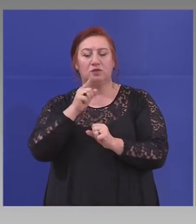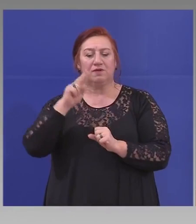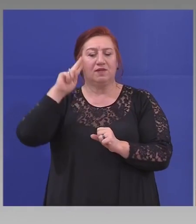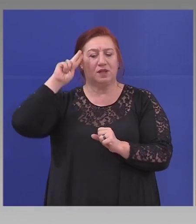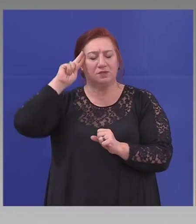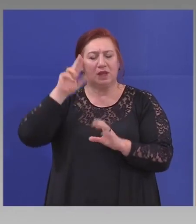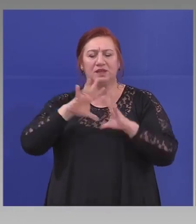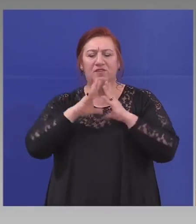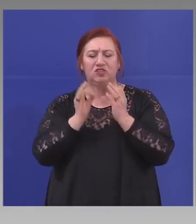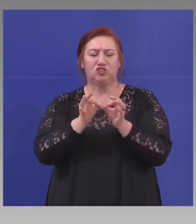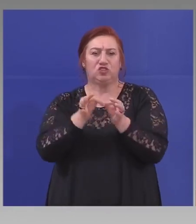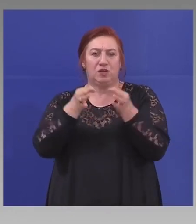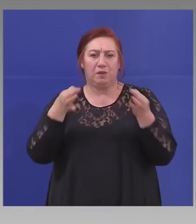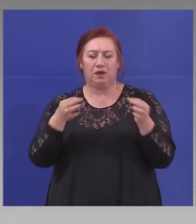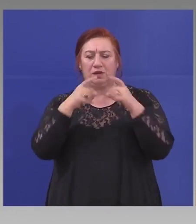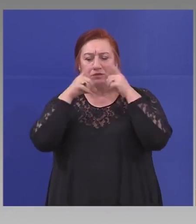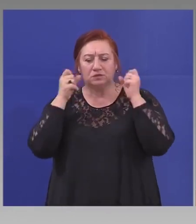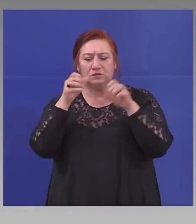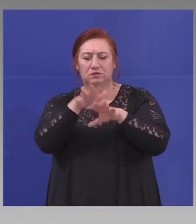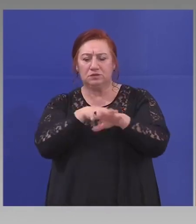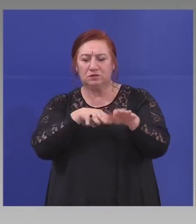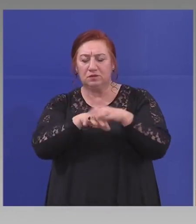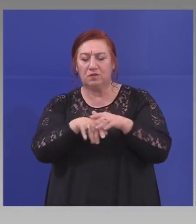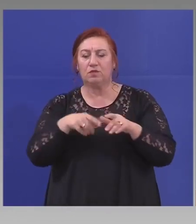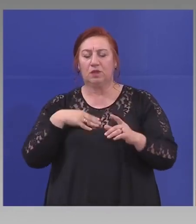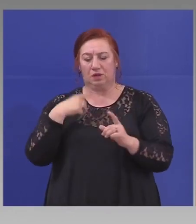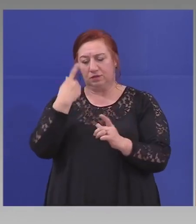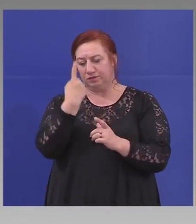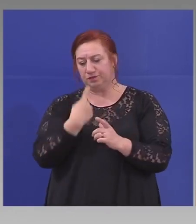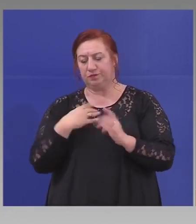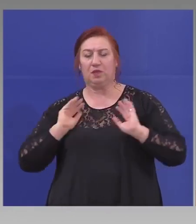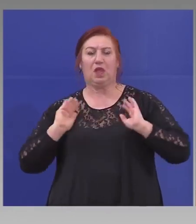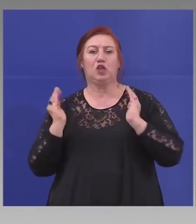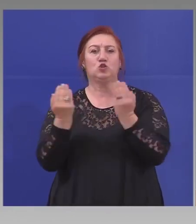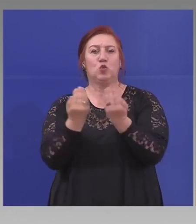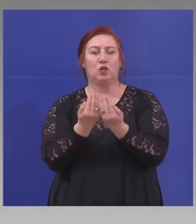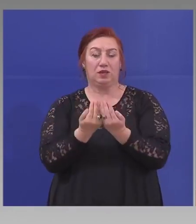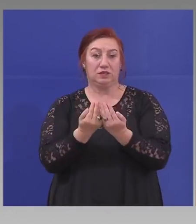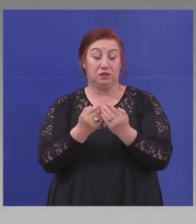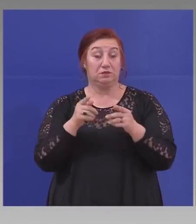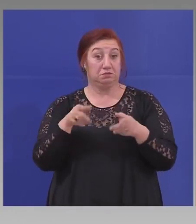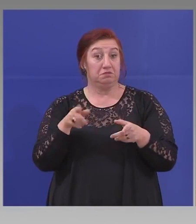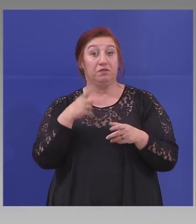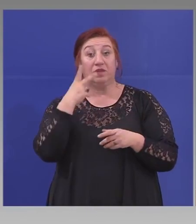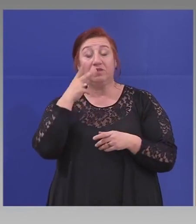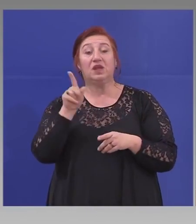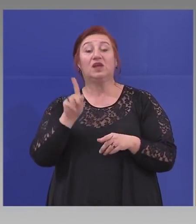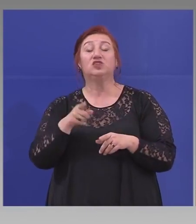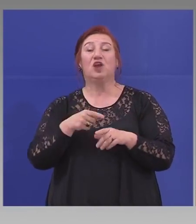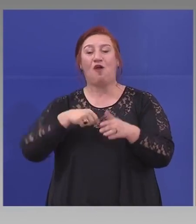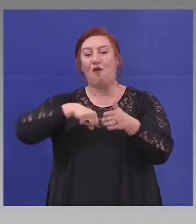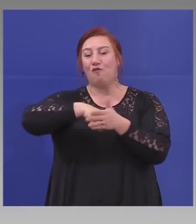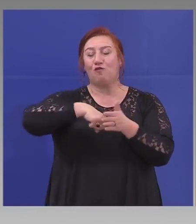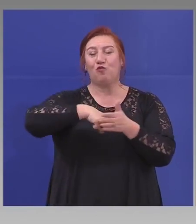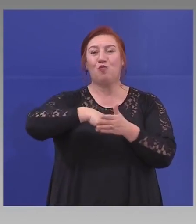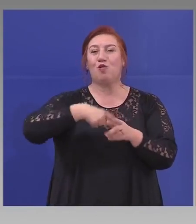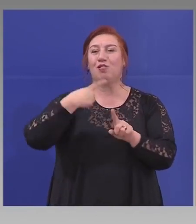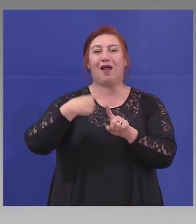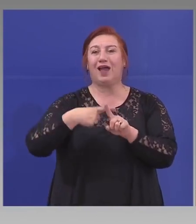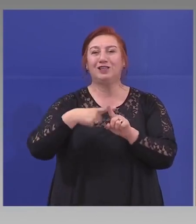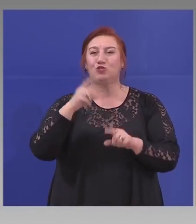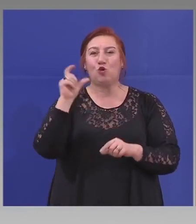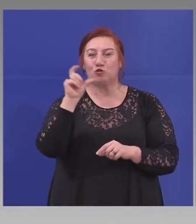всички мерки, изолацията, даже днеска видях, че и Христос Туичков е призовал,